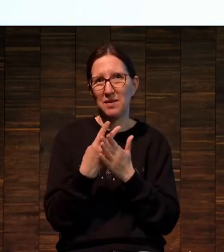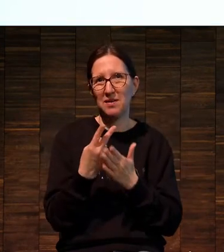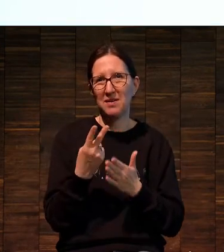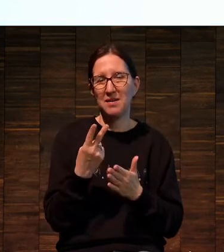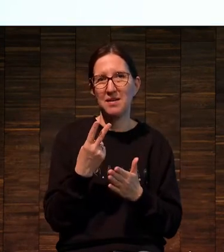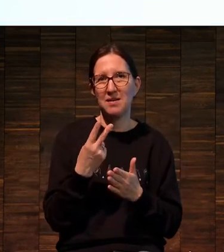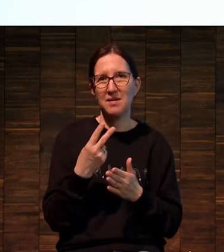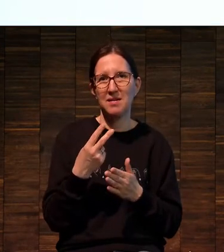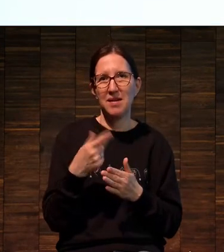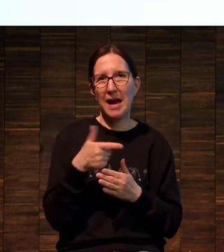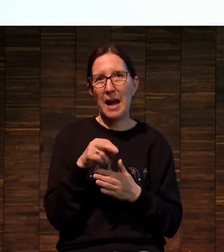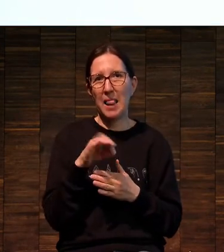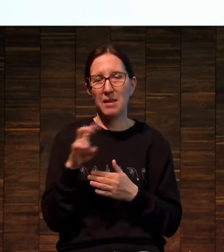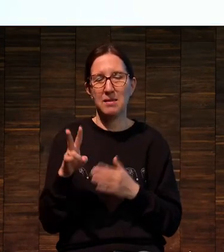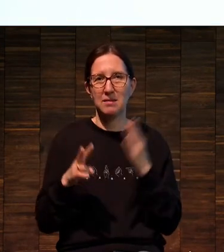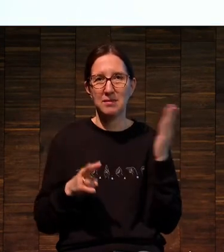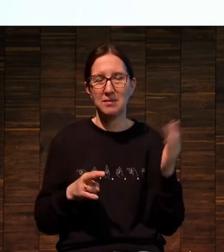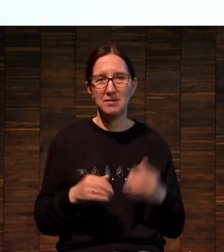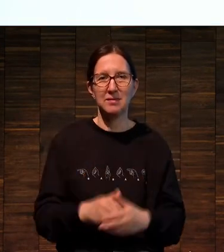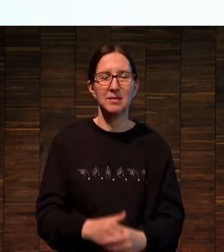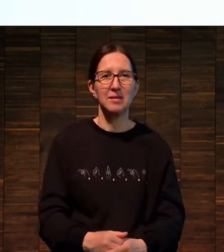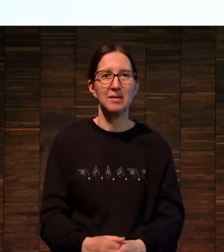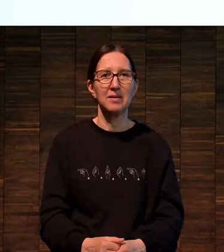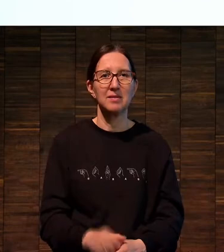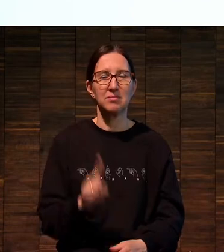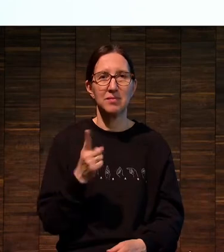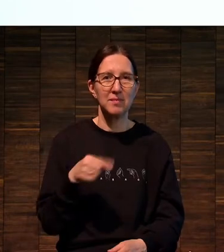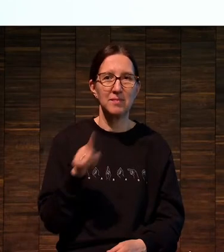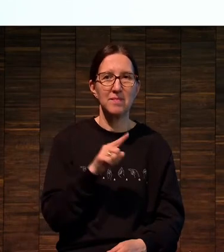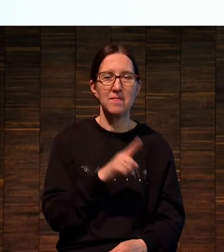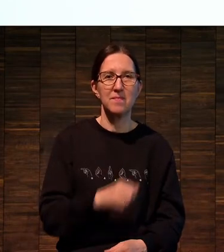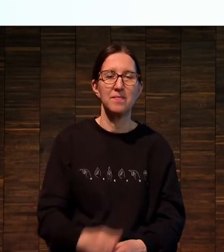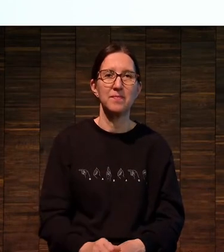гленновские портреты... Я отмотаю.